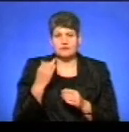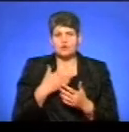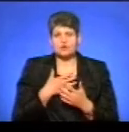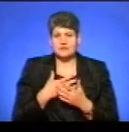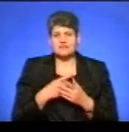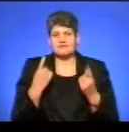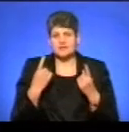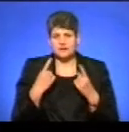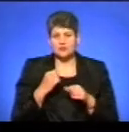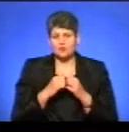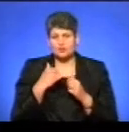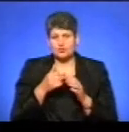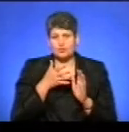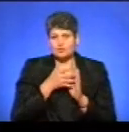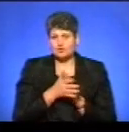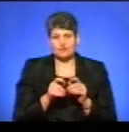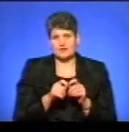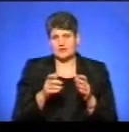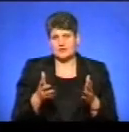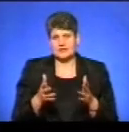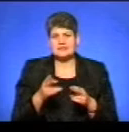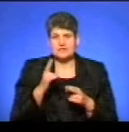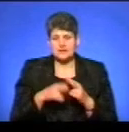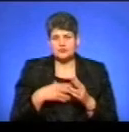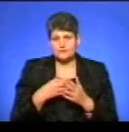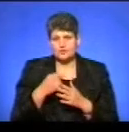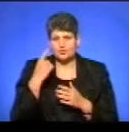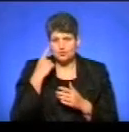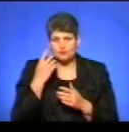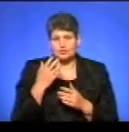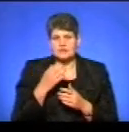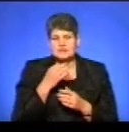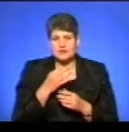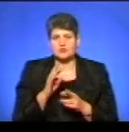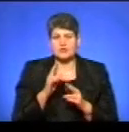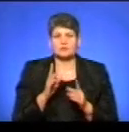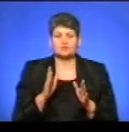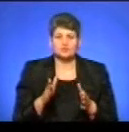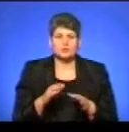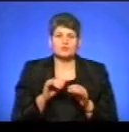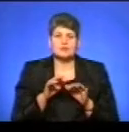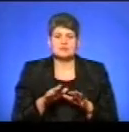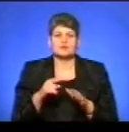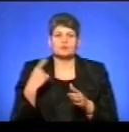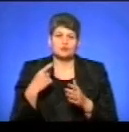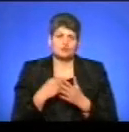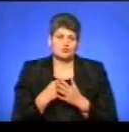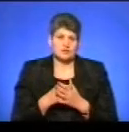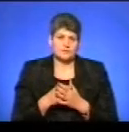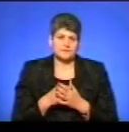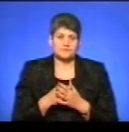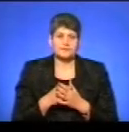і кожного року він приходить прозоро відкрити. Я завершу свою думку і зразу скажу, як буде приходити процес формування обласного бюджету.